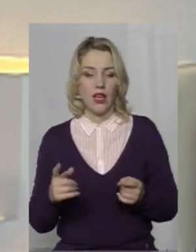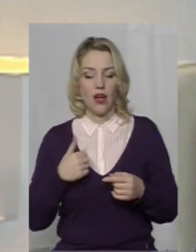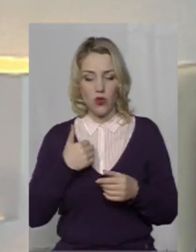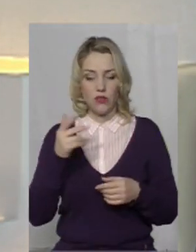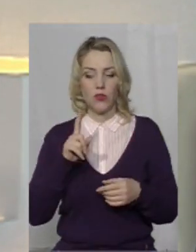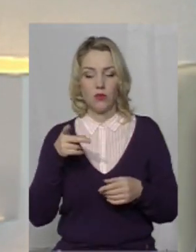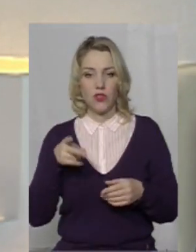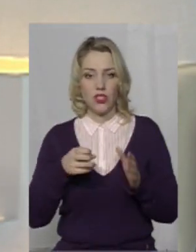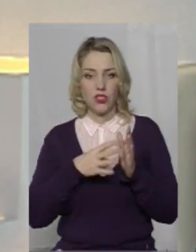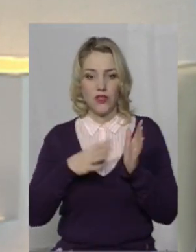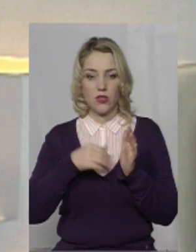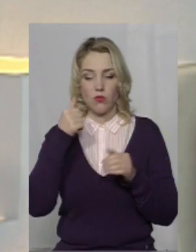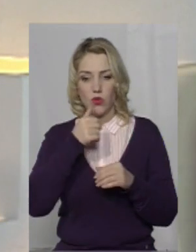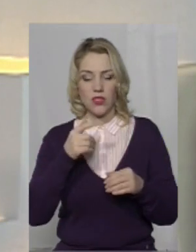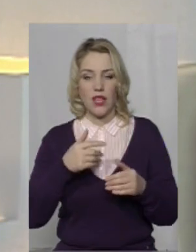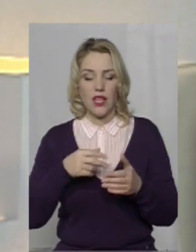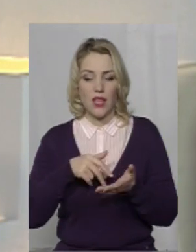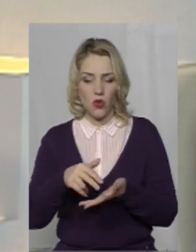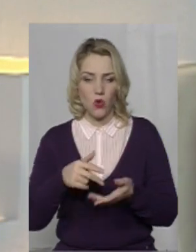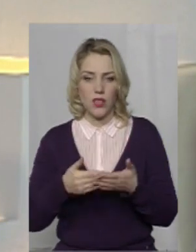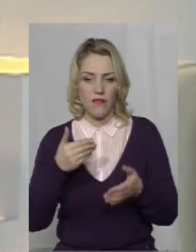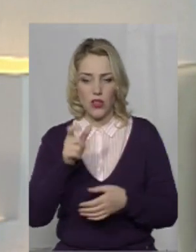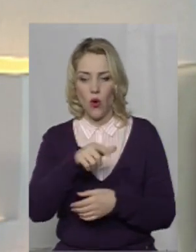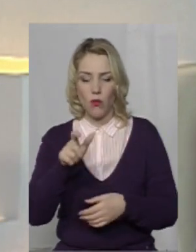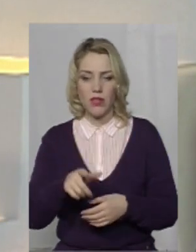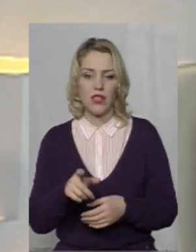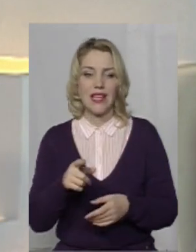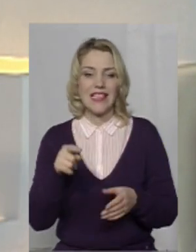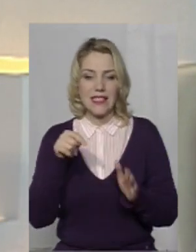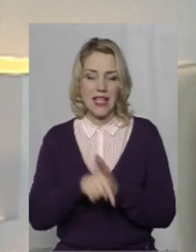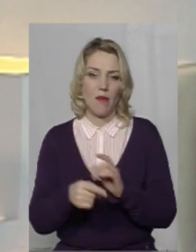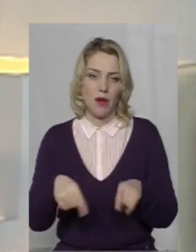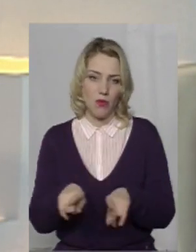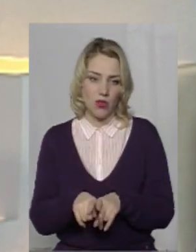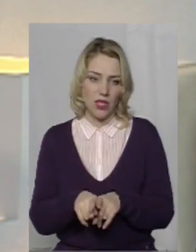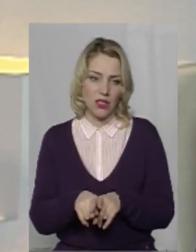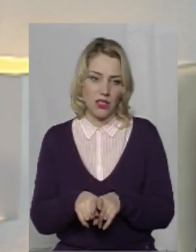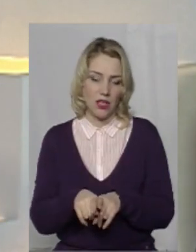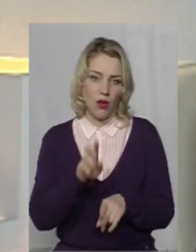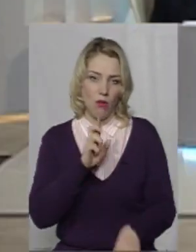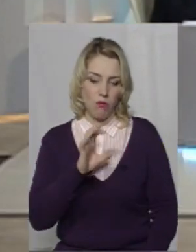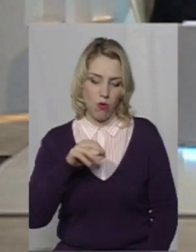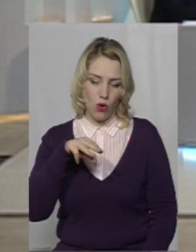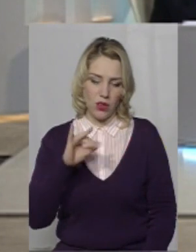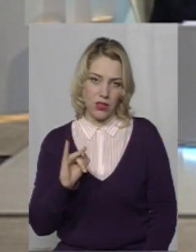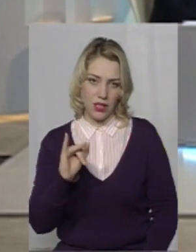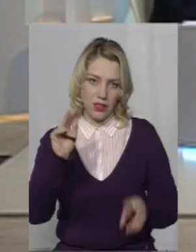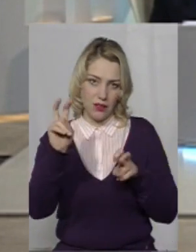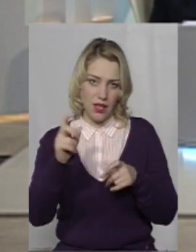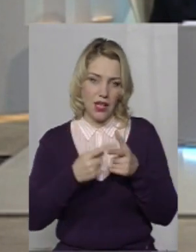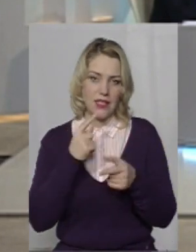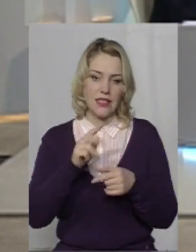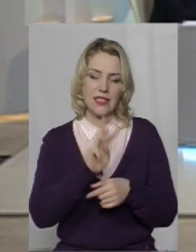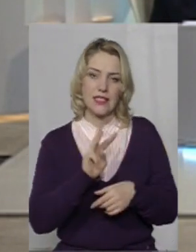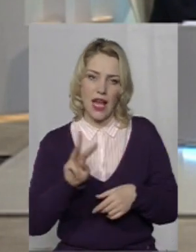2019 році надходила від громадян, саме про такі боти, як їх називають, або сайти